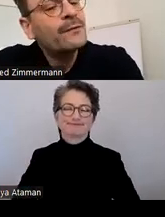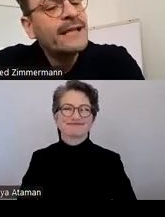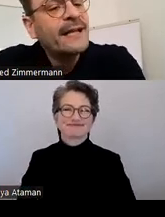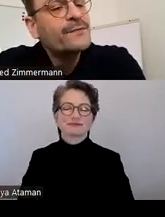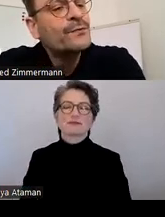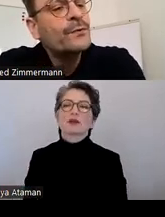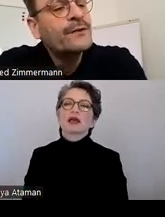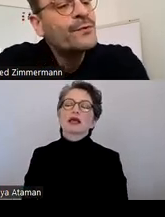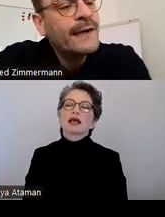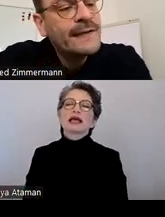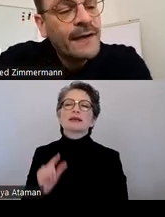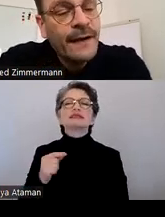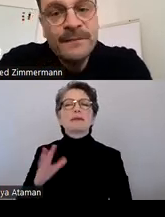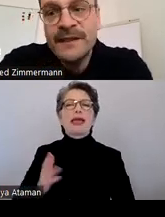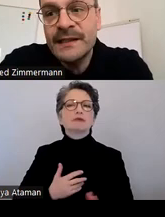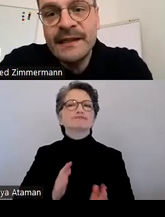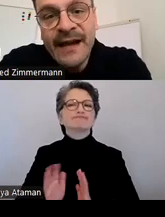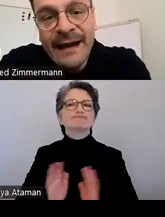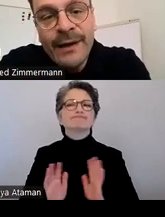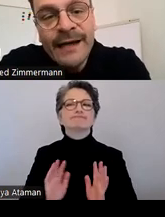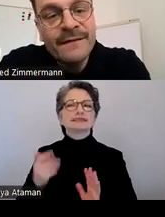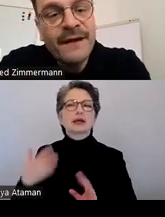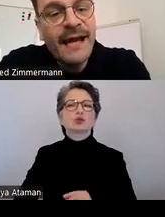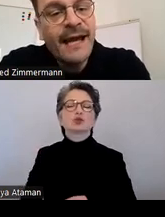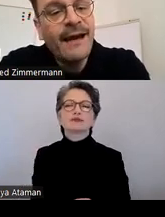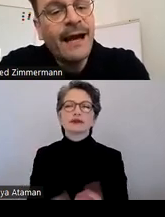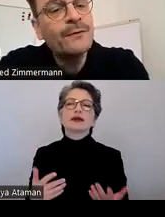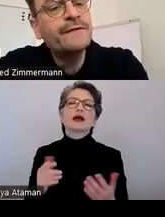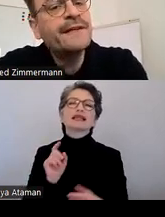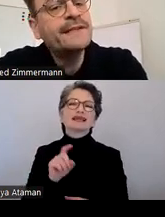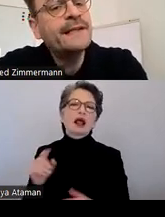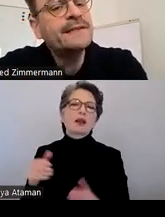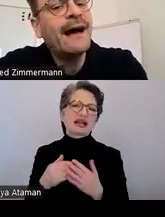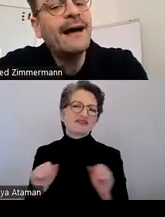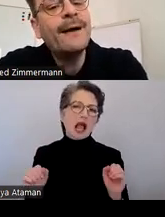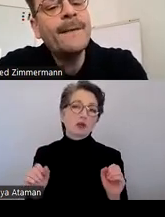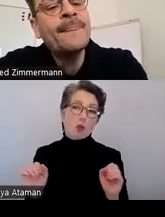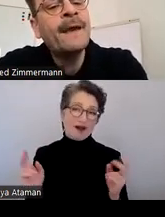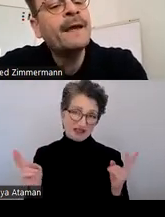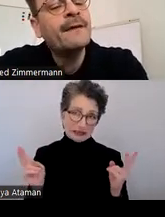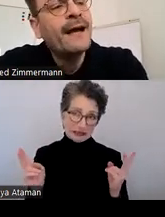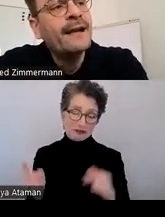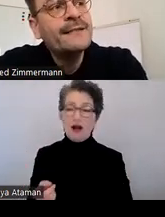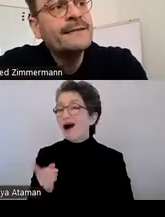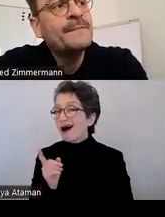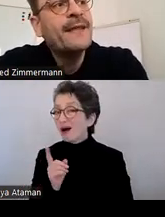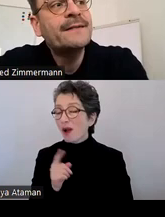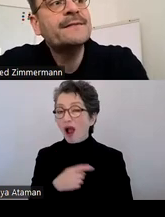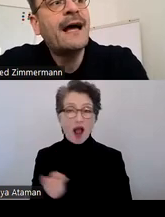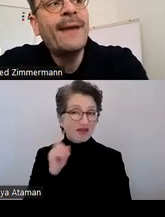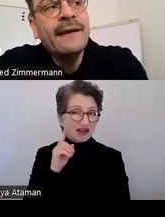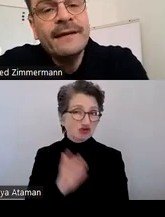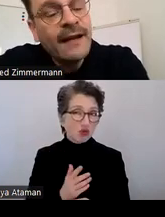Hintergrund dazu natürlich die digitale Barrierefreiheit absolut wichtig, aber wir alle wissen,